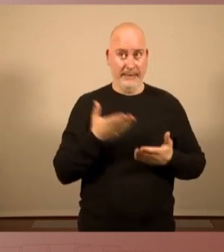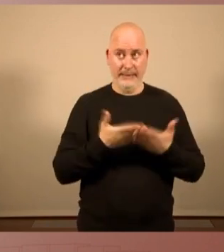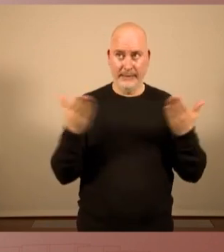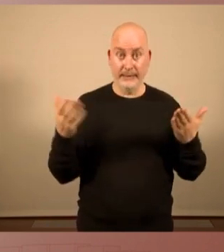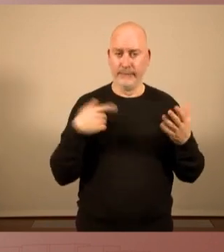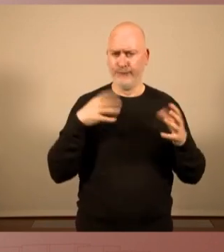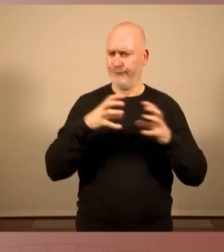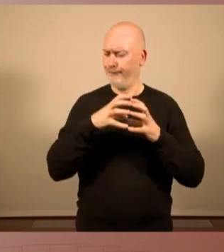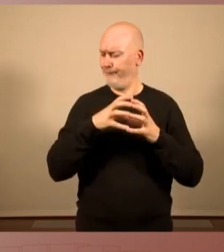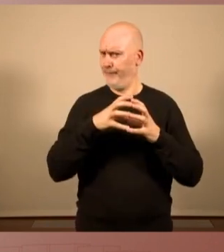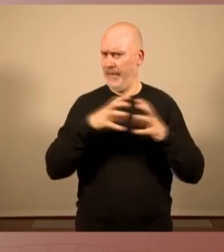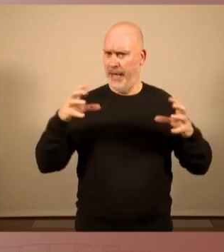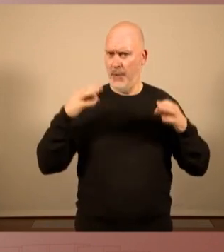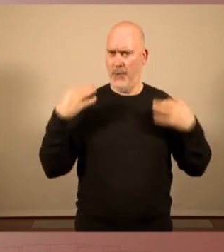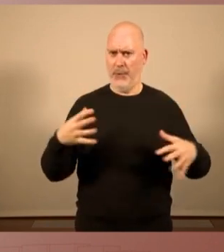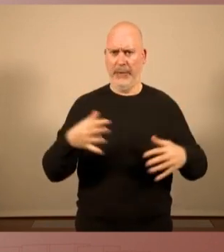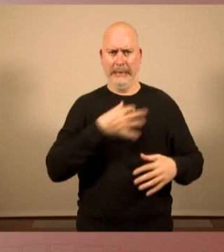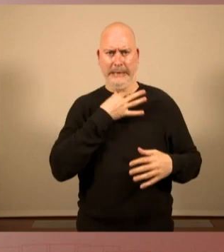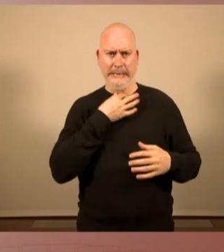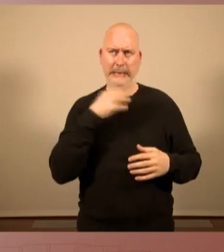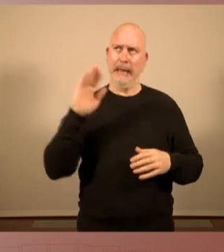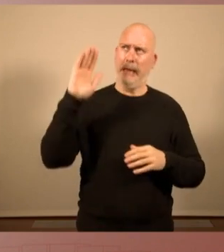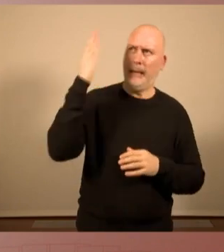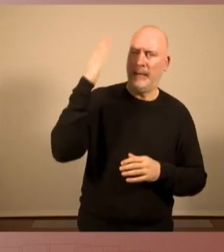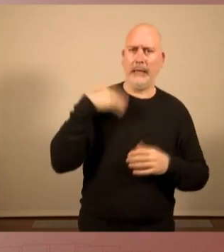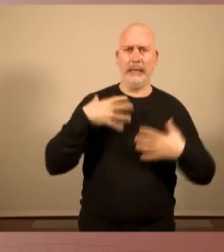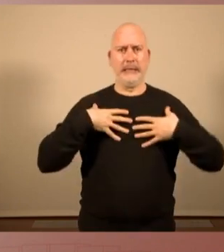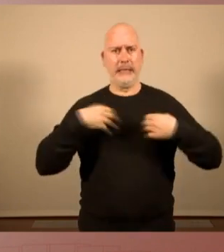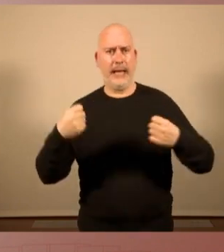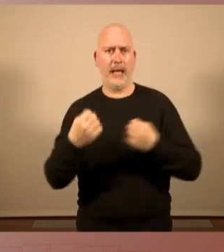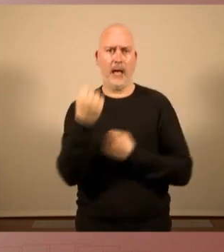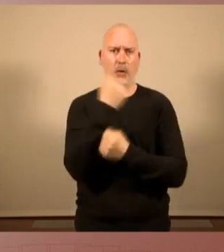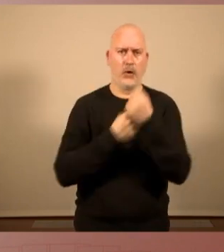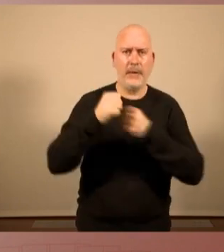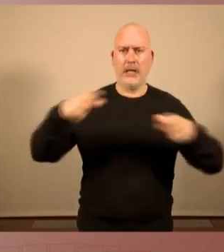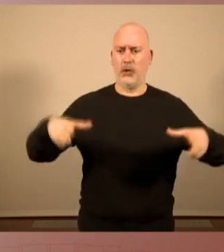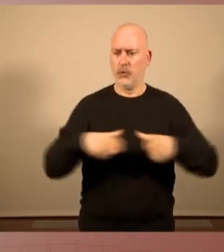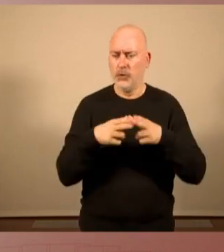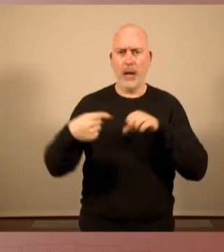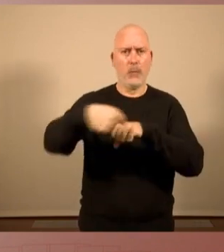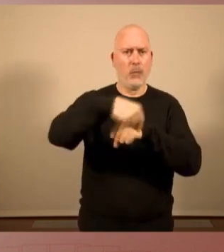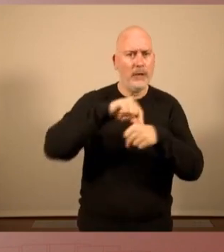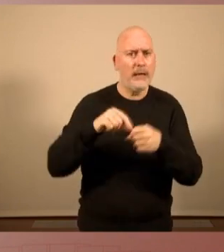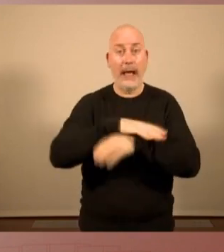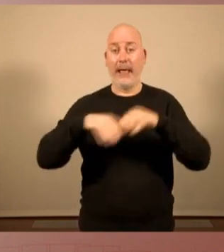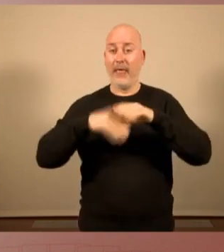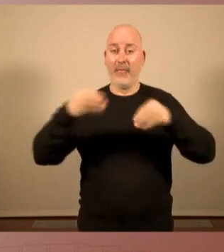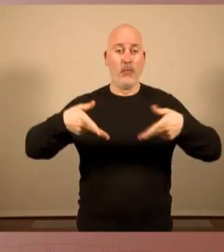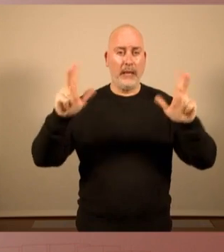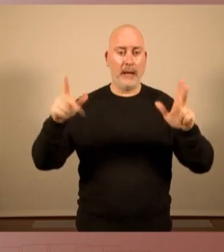greu crisi climàtica, sanitària, social, econòmica, política i democràtica que reclama